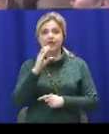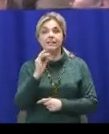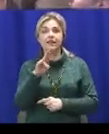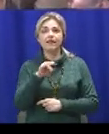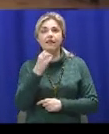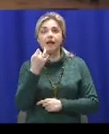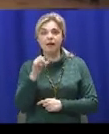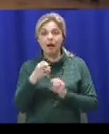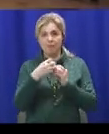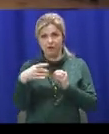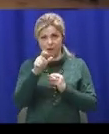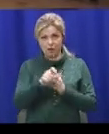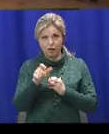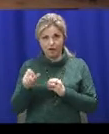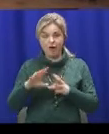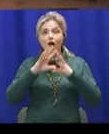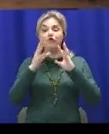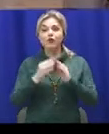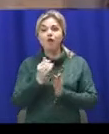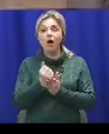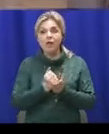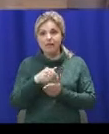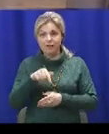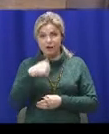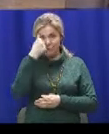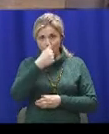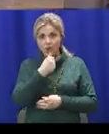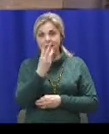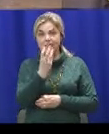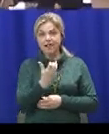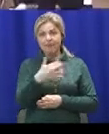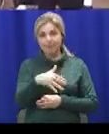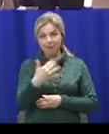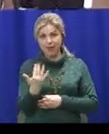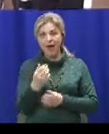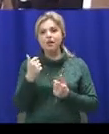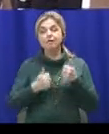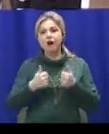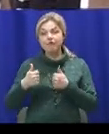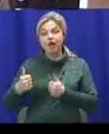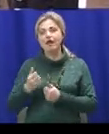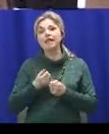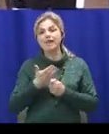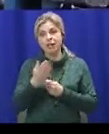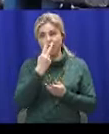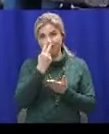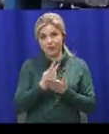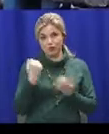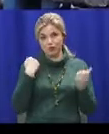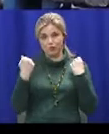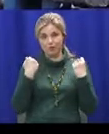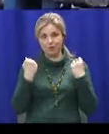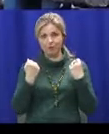учасників. Всього ж кандидатів цього року 355. Змагатимуться вони у декількох видах спорту. Ми